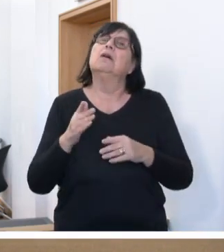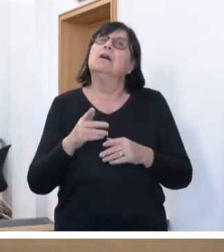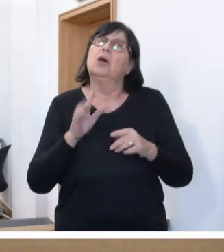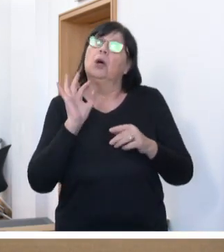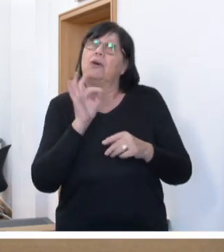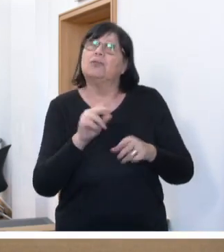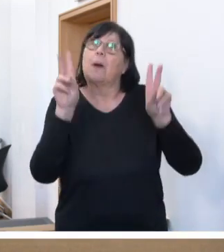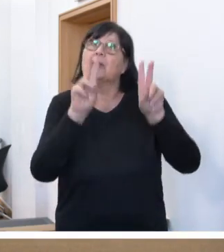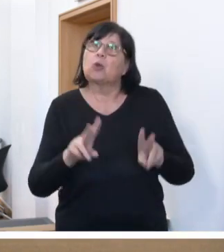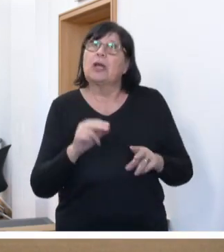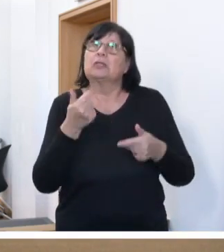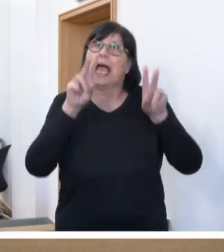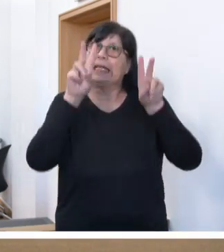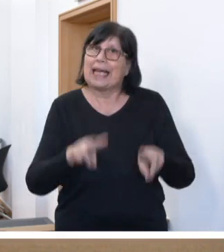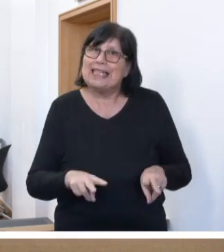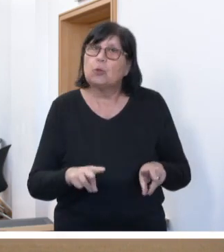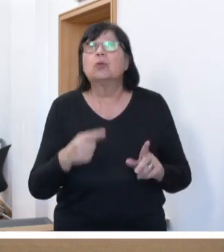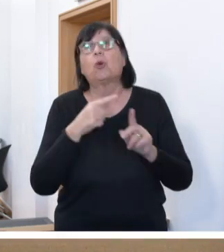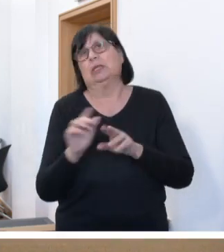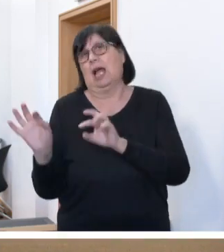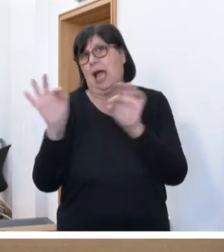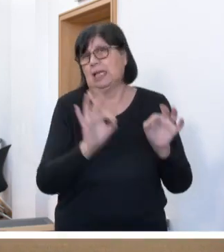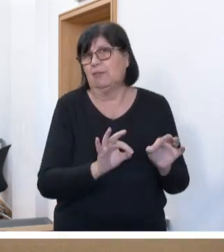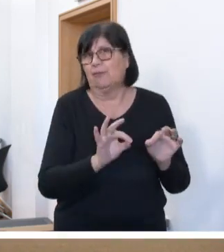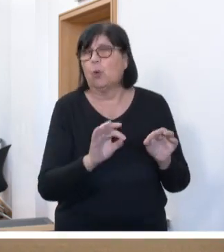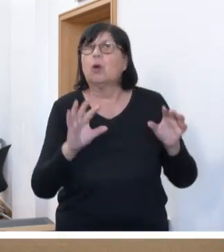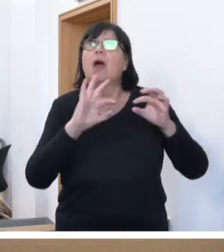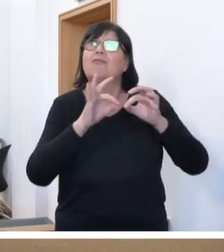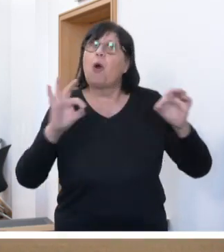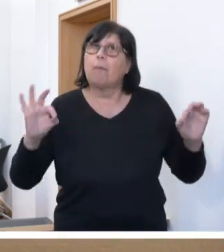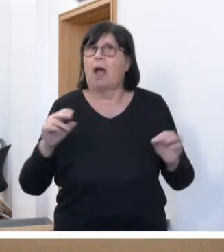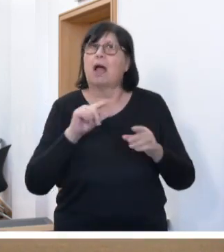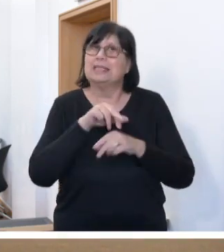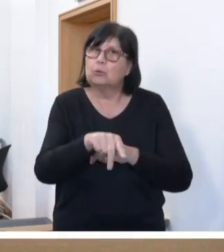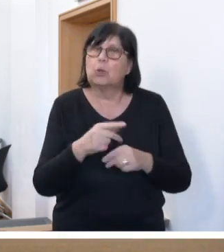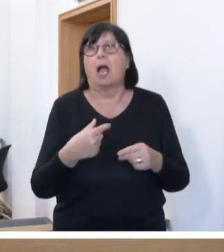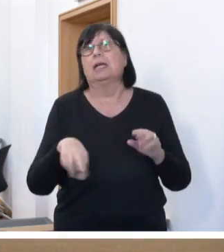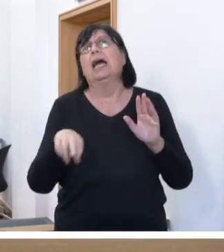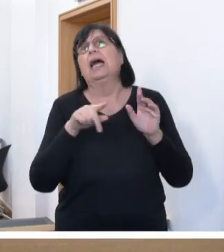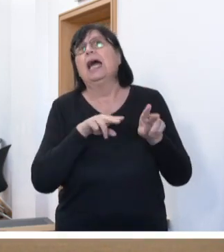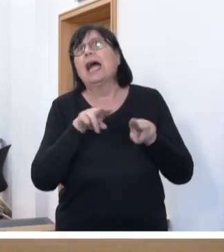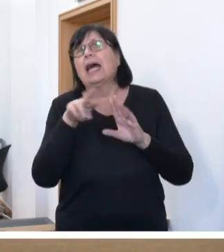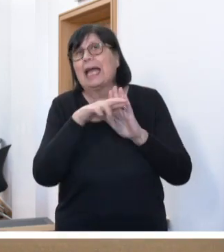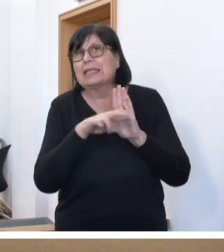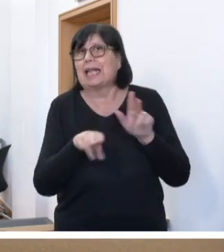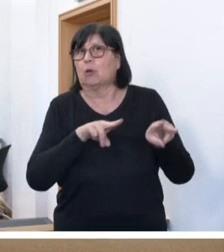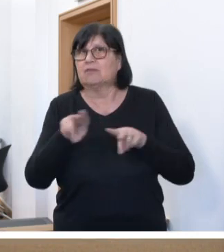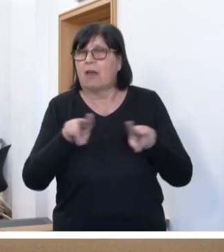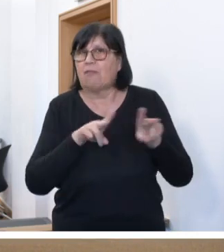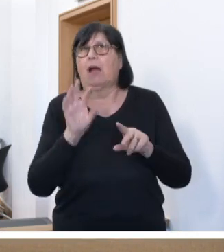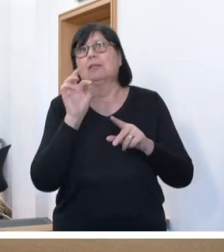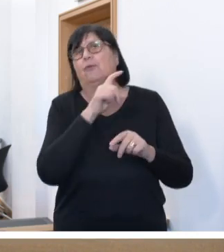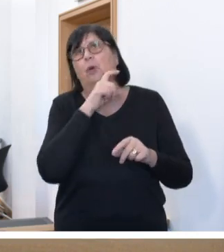Betreuungseinrichtung sowie die Einführung eines formalen Zugangs- und Registrierungsverfahrens für Berufsbetreuer,